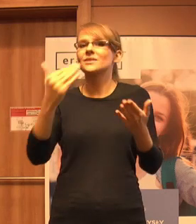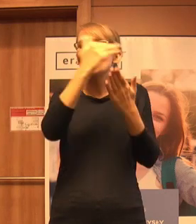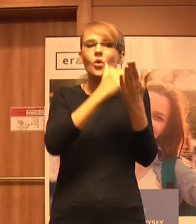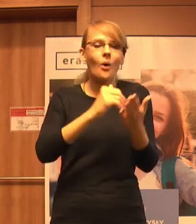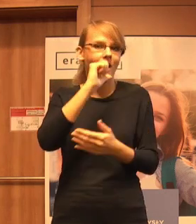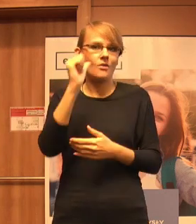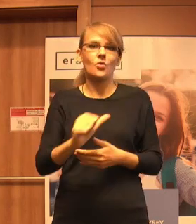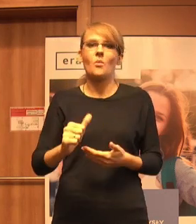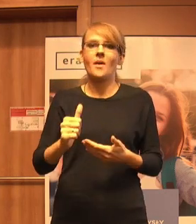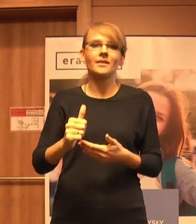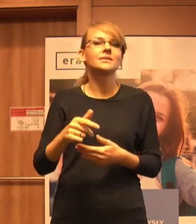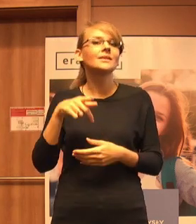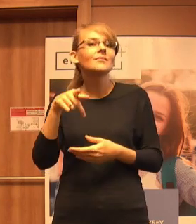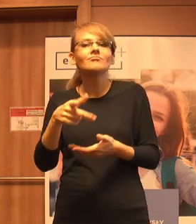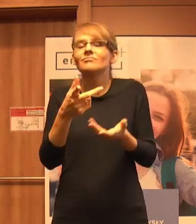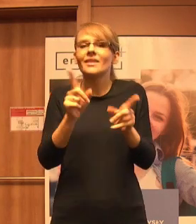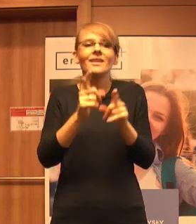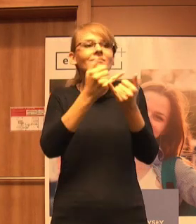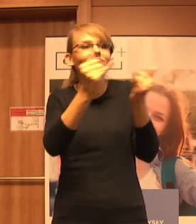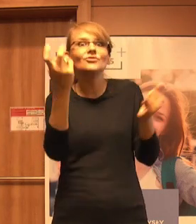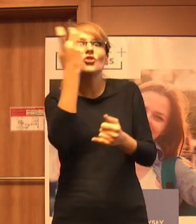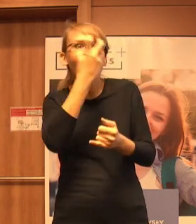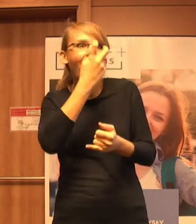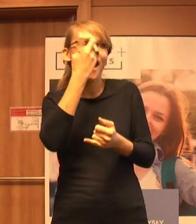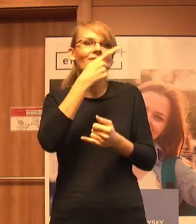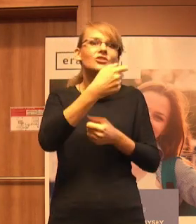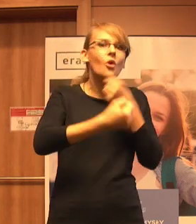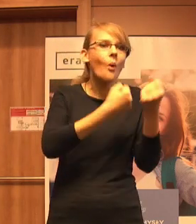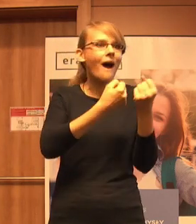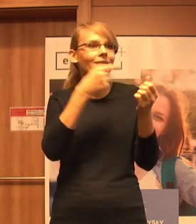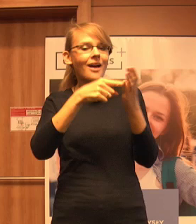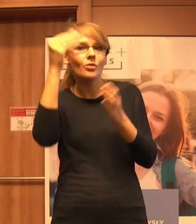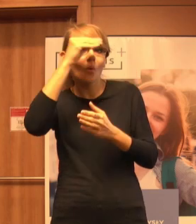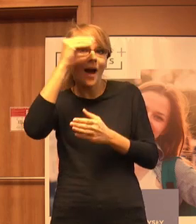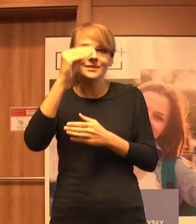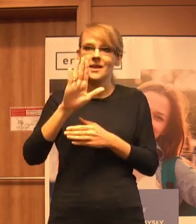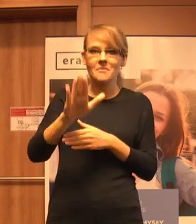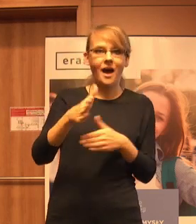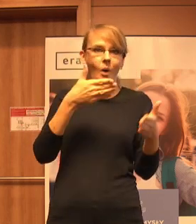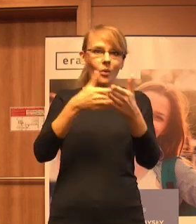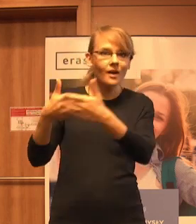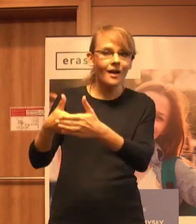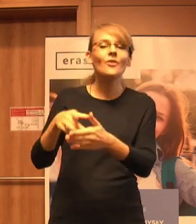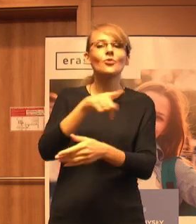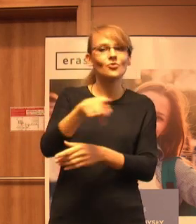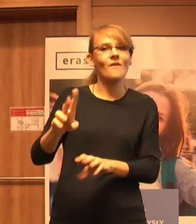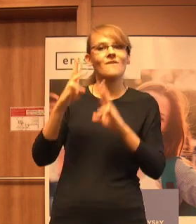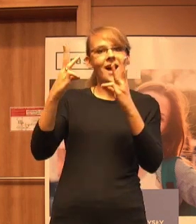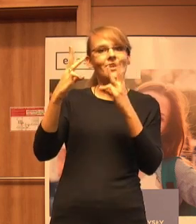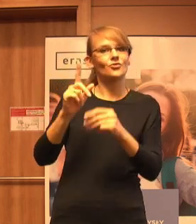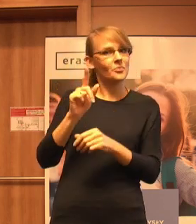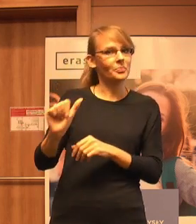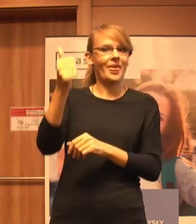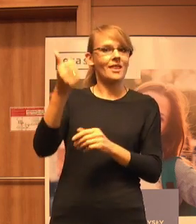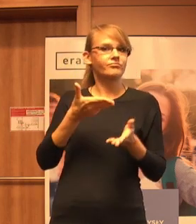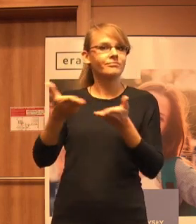do tego, aby realizować różne ciekawe działania edukacyjne, one właśnie, te grupy mają priorytet w programie Erasmus+. I dla nas